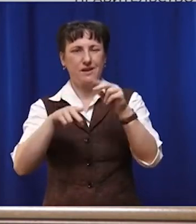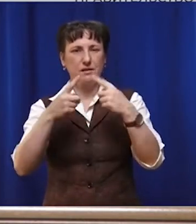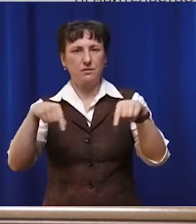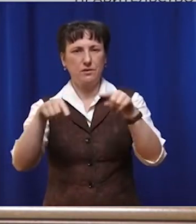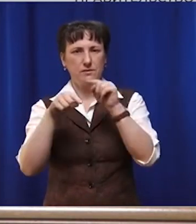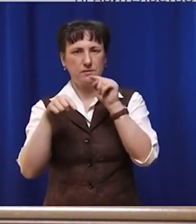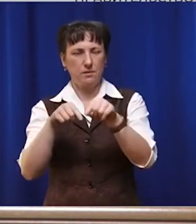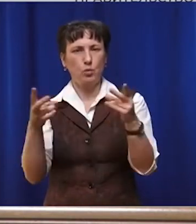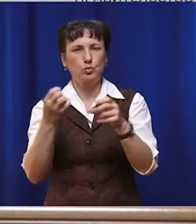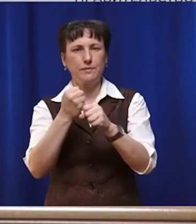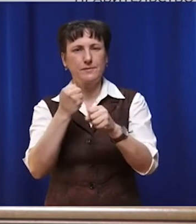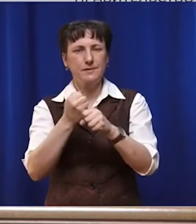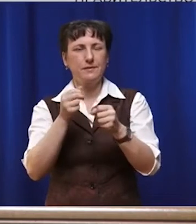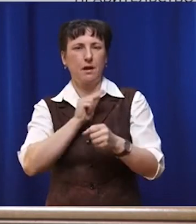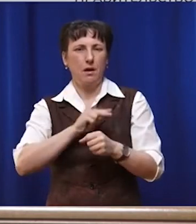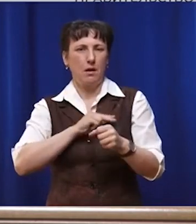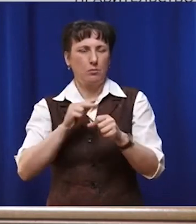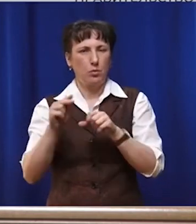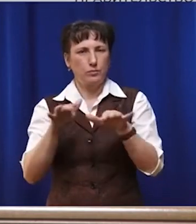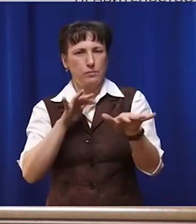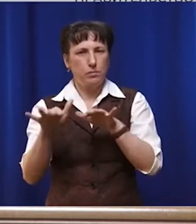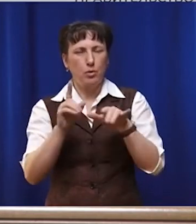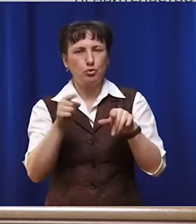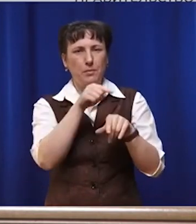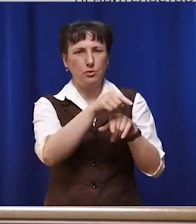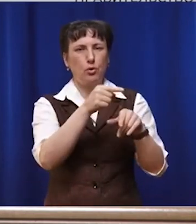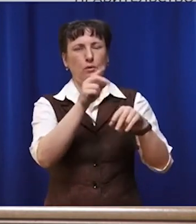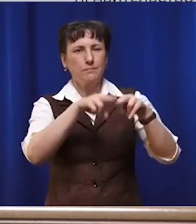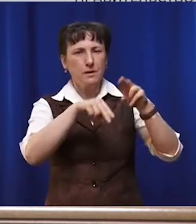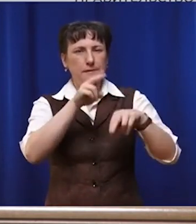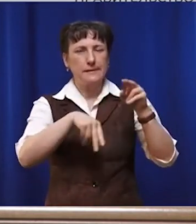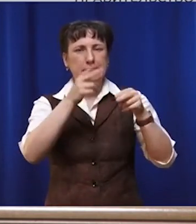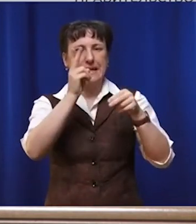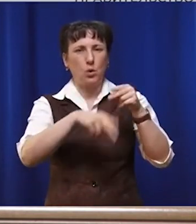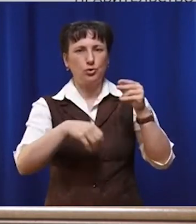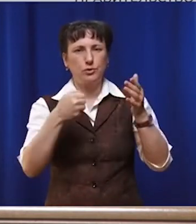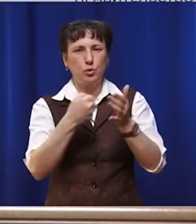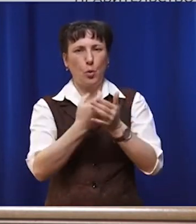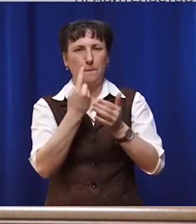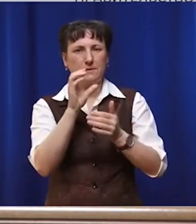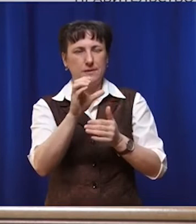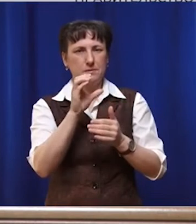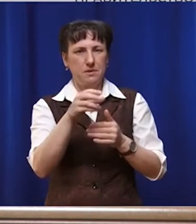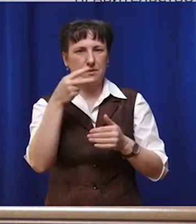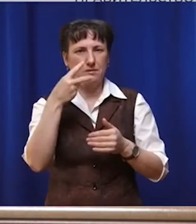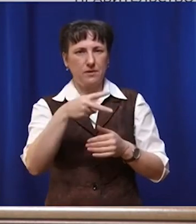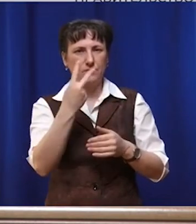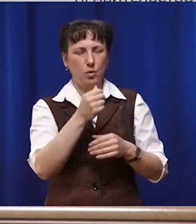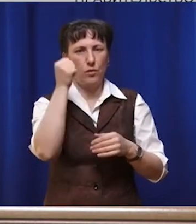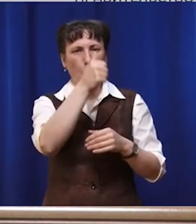образом организовать работу чтобы закончить строительство до 1 сентября 2022